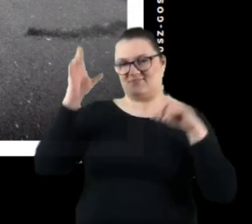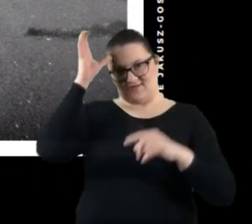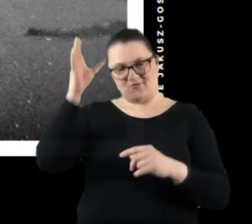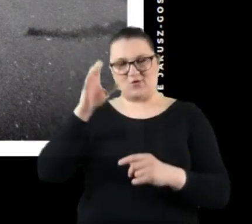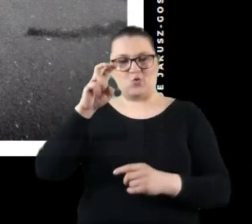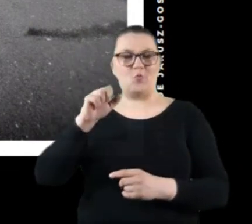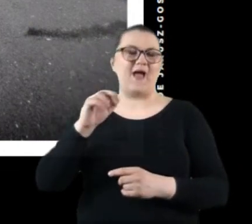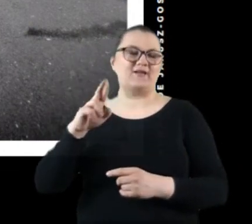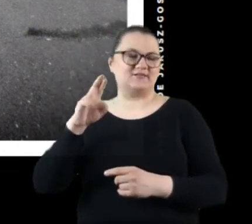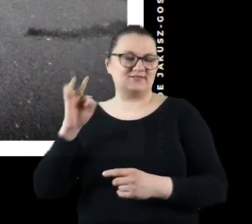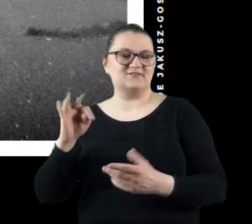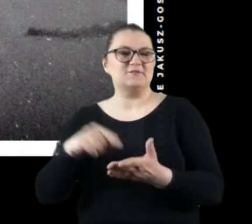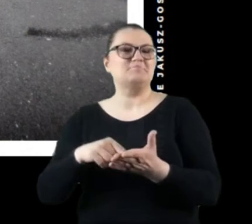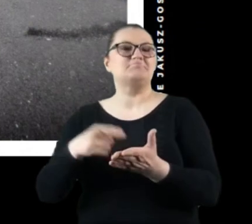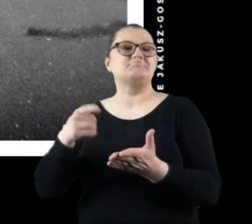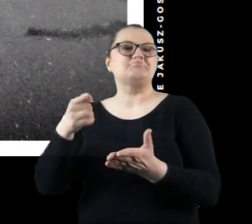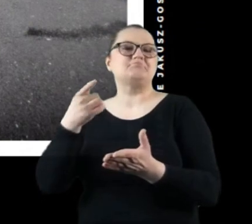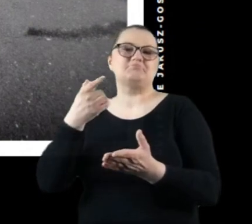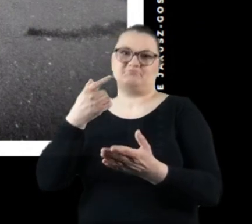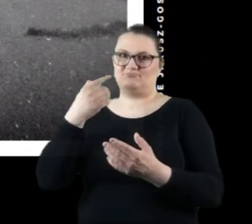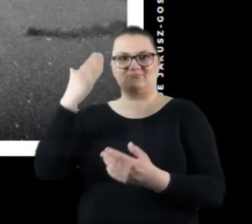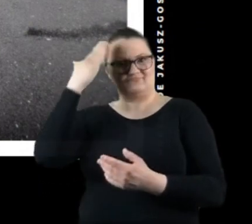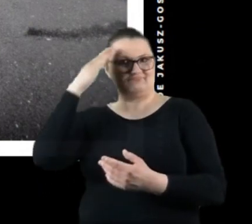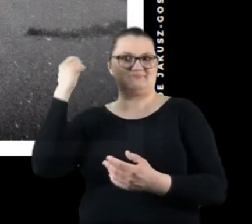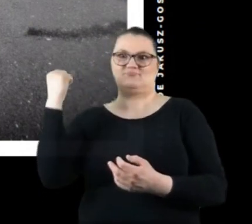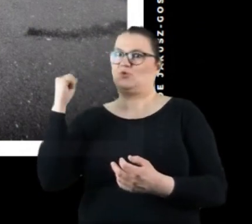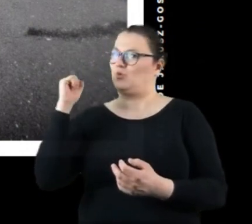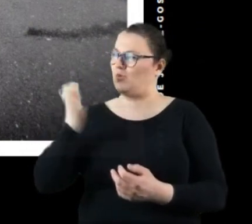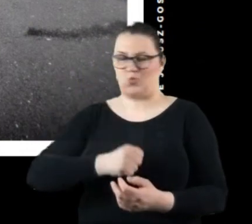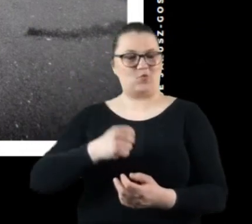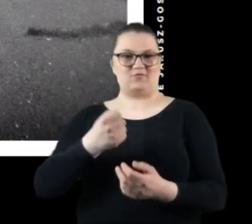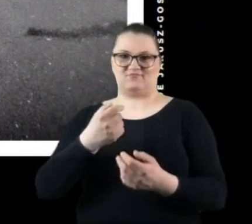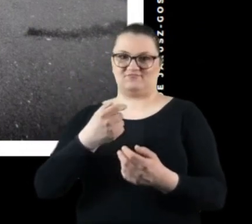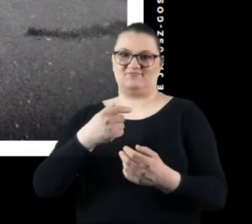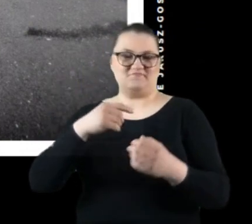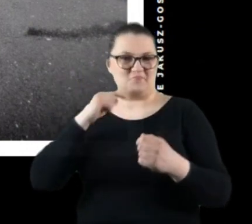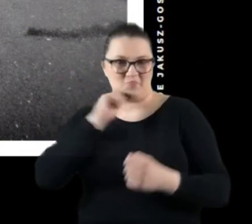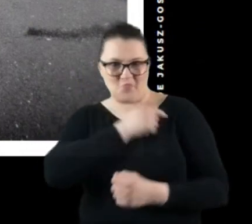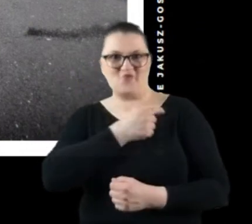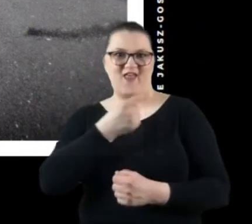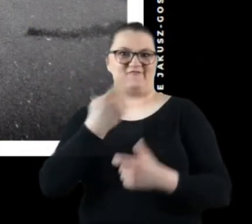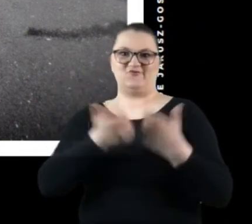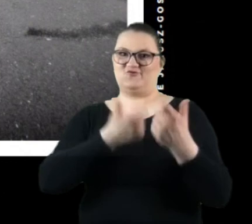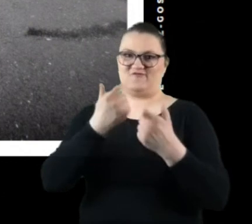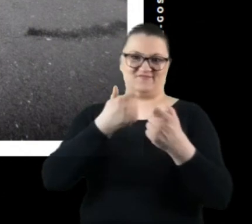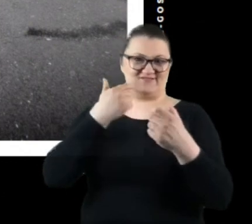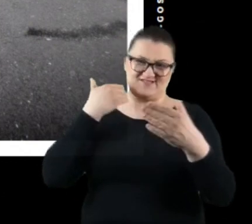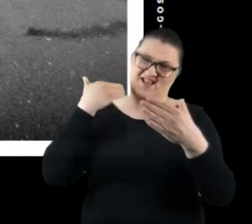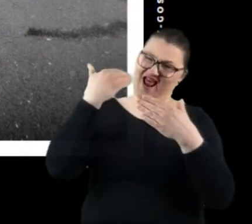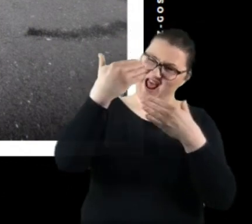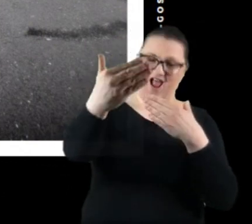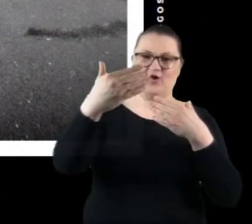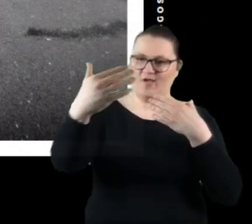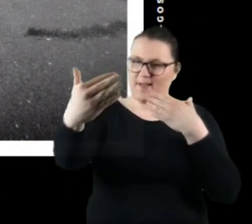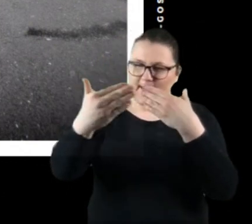D. Jakusza Gostomskiego, który opanował tę technikę do tego stopnia, że jest w stanie zrobić niezwykle ostre zdjęcia, gdzie